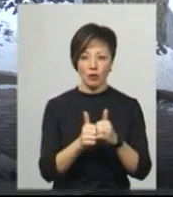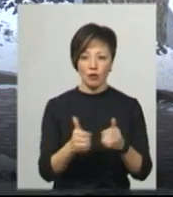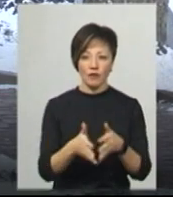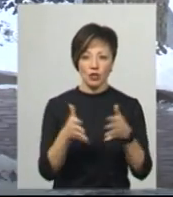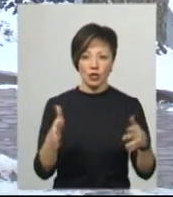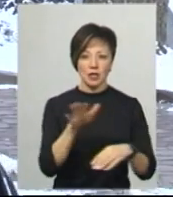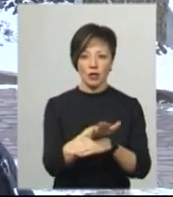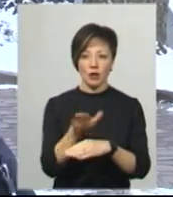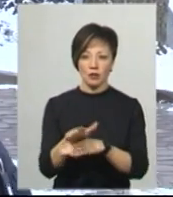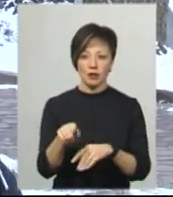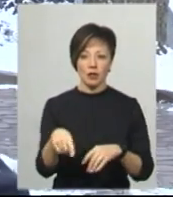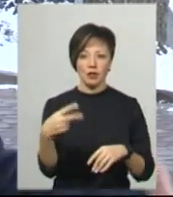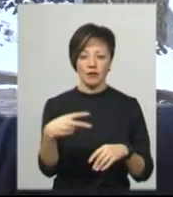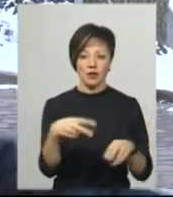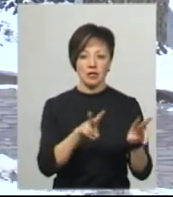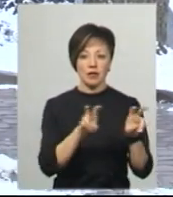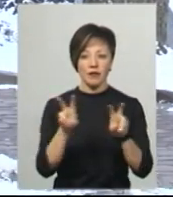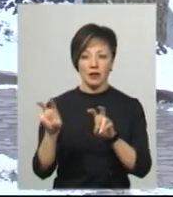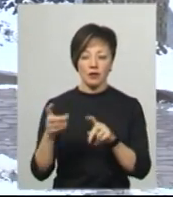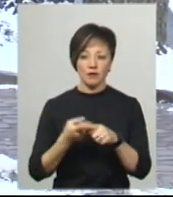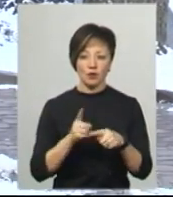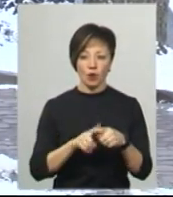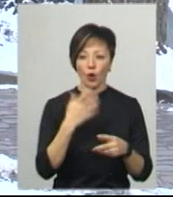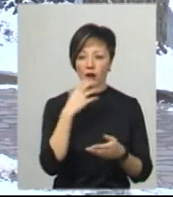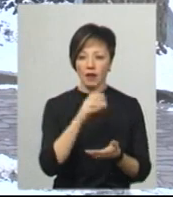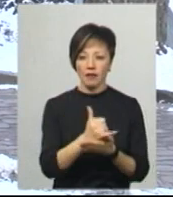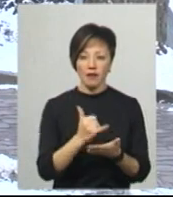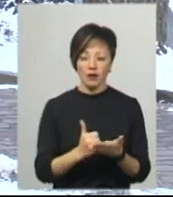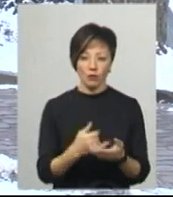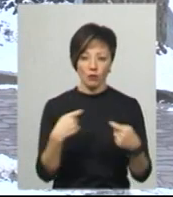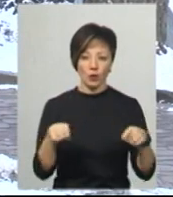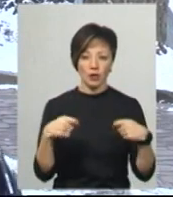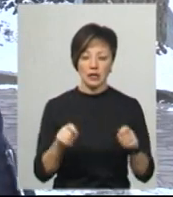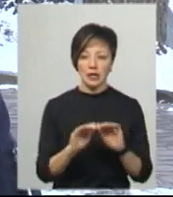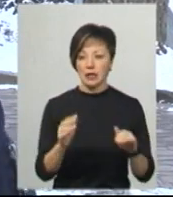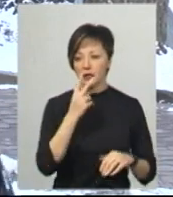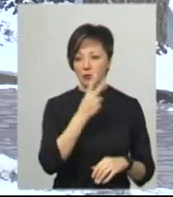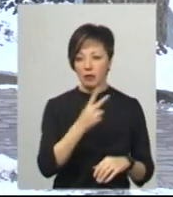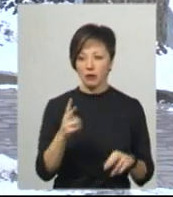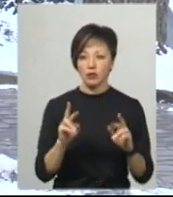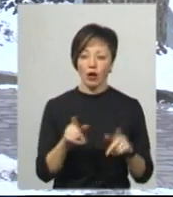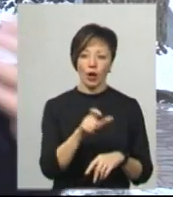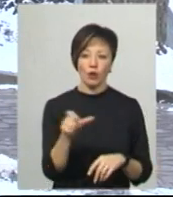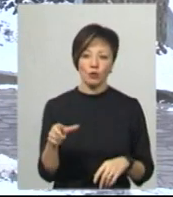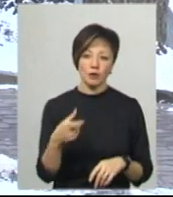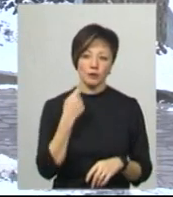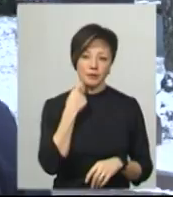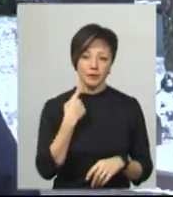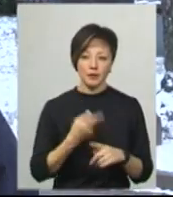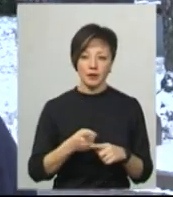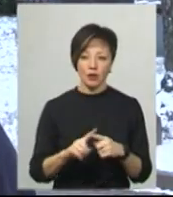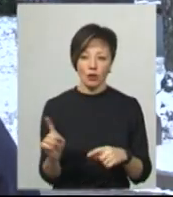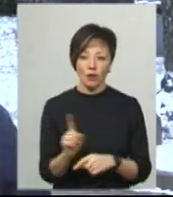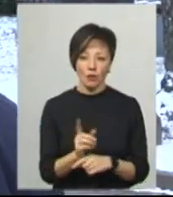киоски, в яких в киоску 20 видів глинтвейна продається. Тобто діти бачать, як люди бухають, що це є